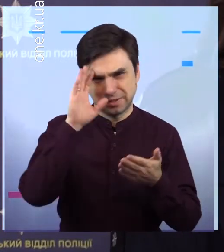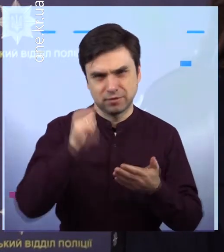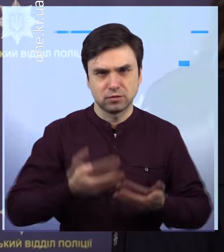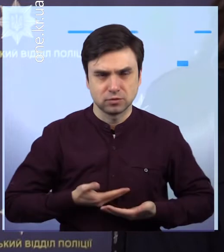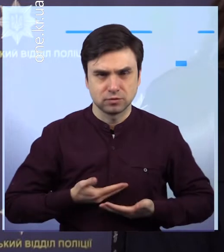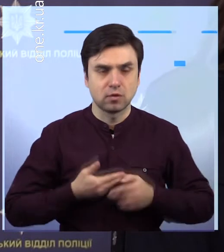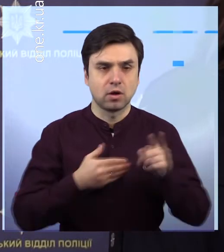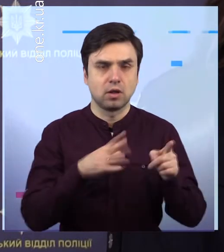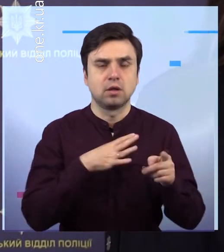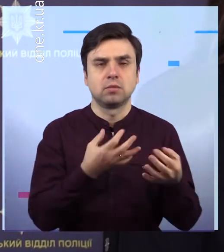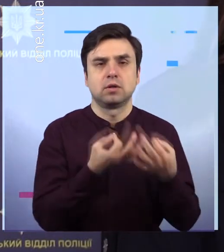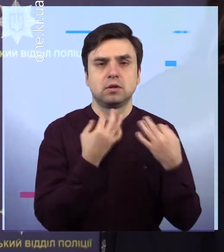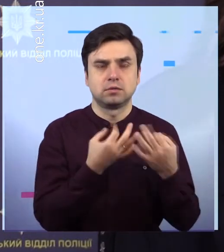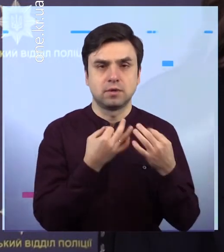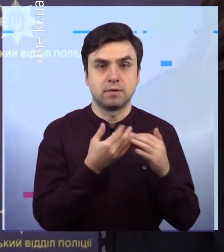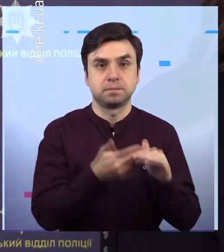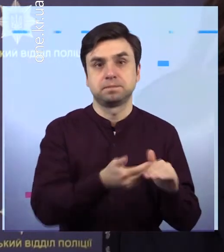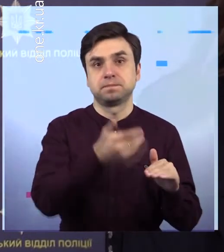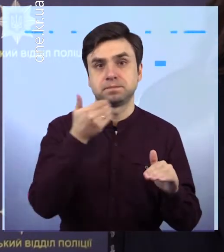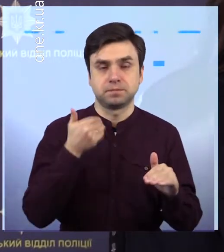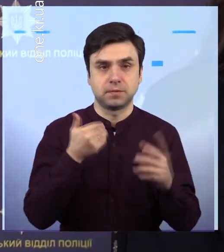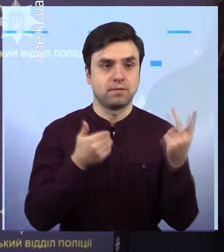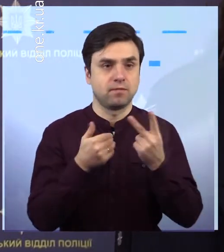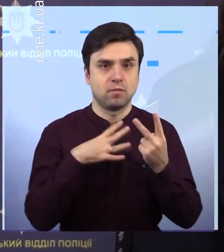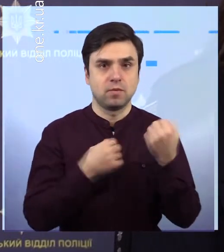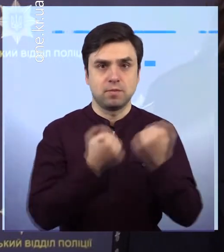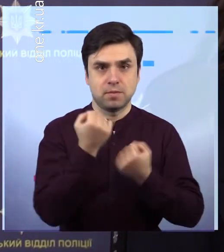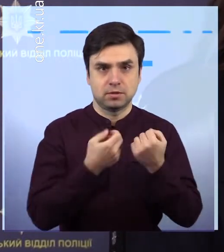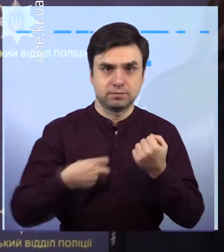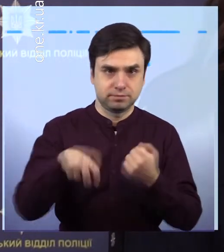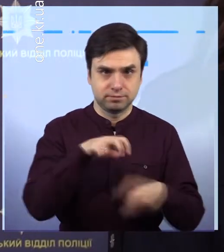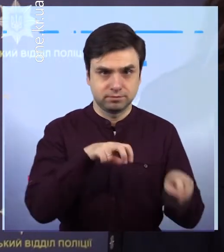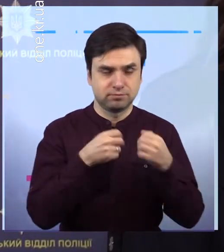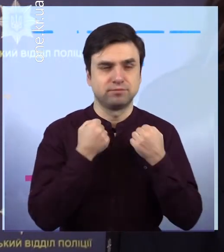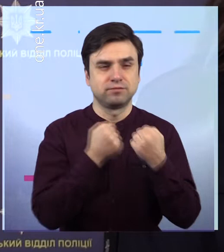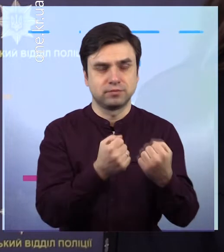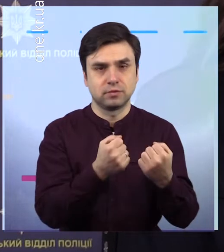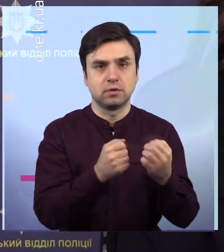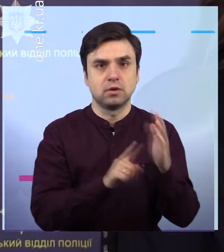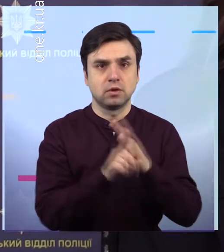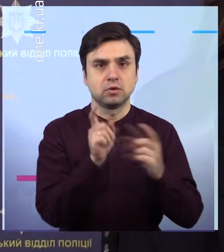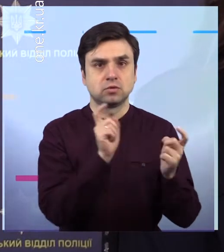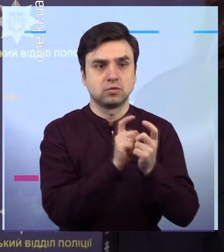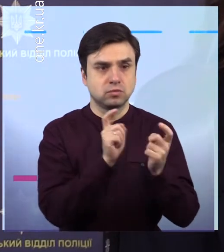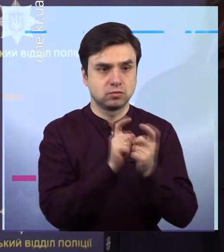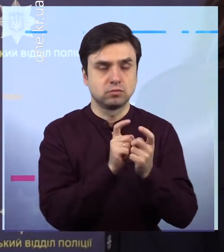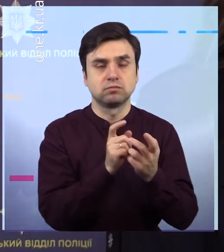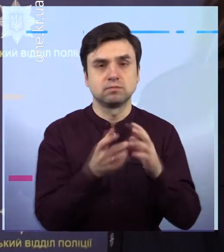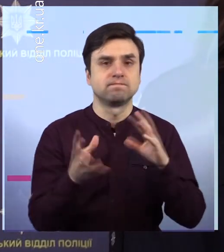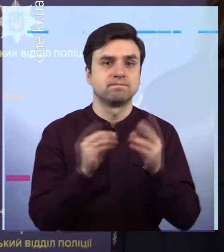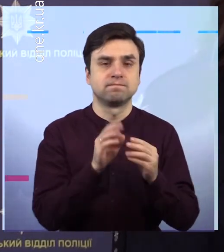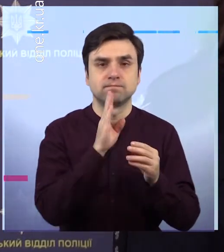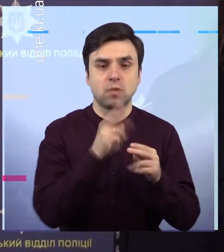місцева мешканка, яка пояснила, що напередодні, коли вони їхали в автомобілі, в них виникла сварка, в